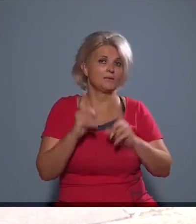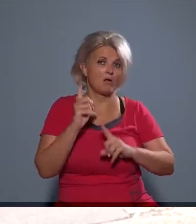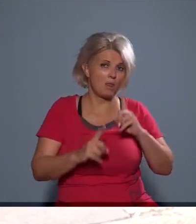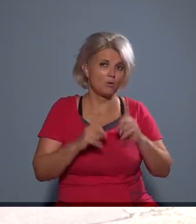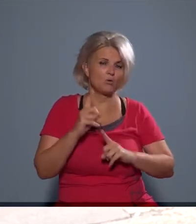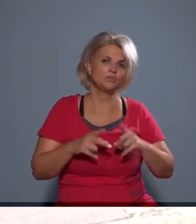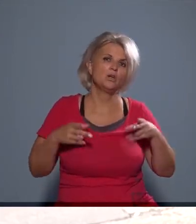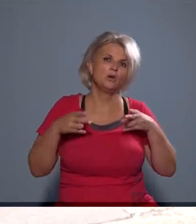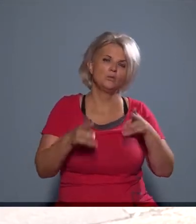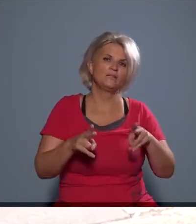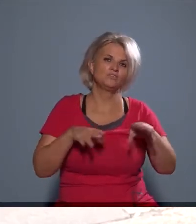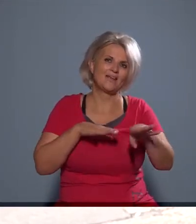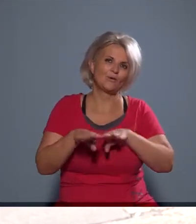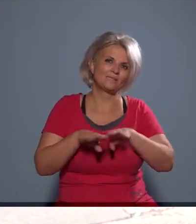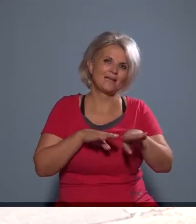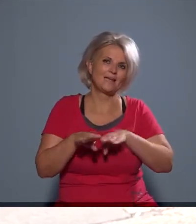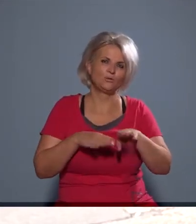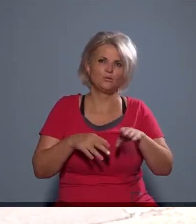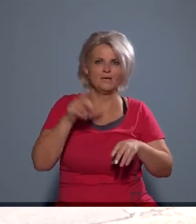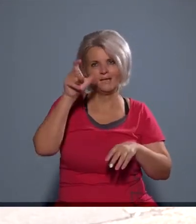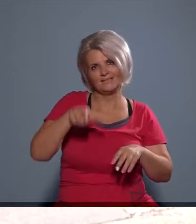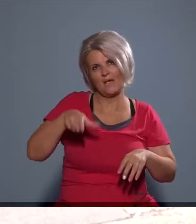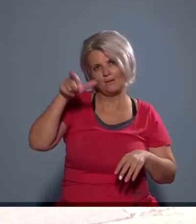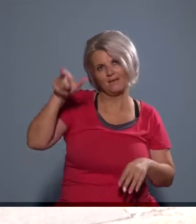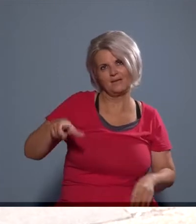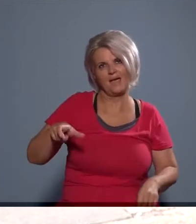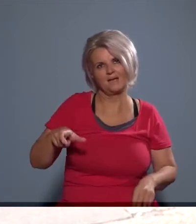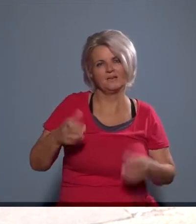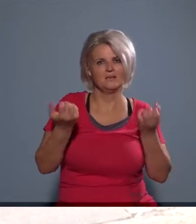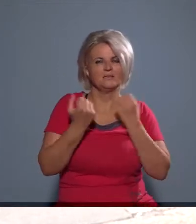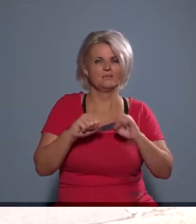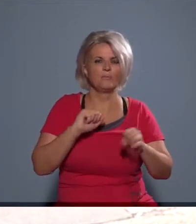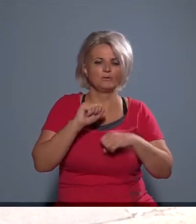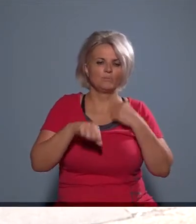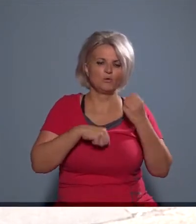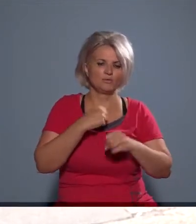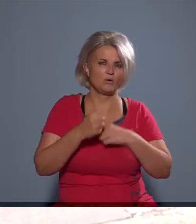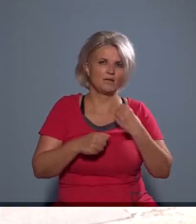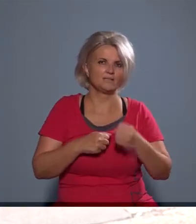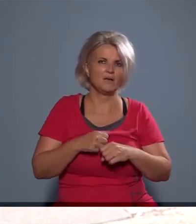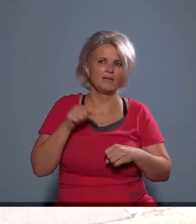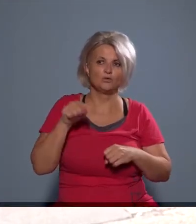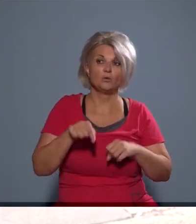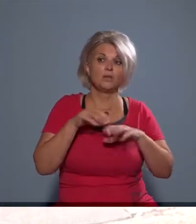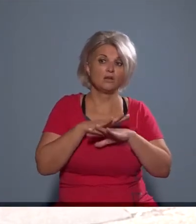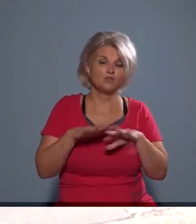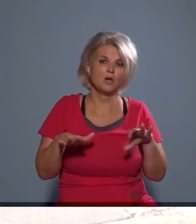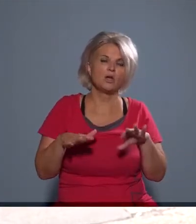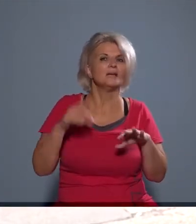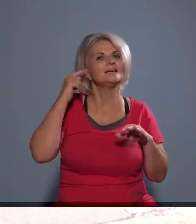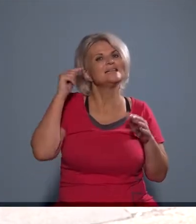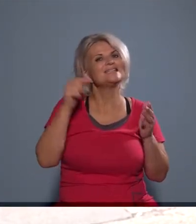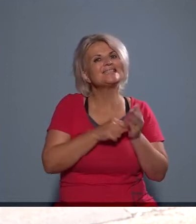gyalogosok, úttesten közlekedő olyan személyek, akik szabadon mozoghatnak, tehát és oda csak